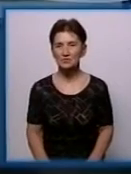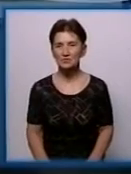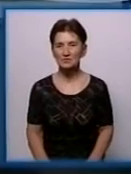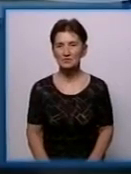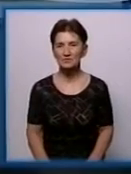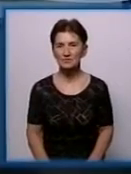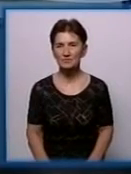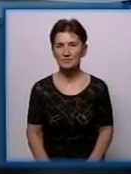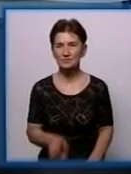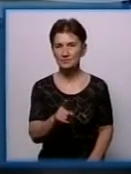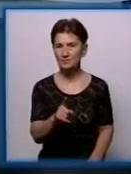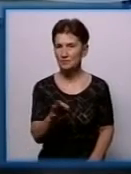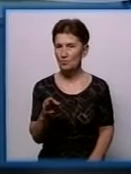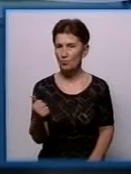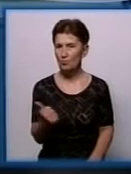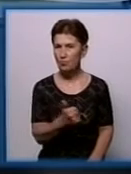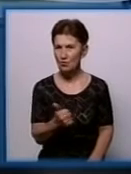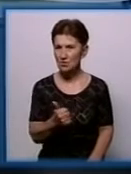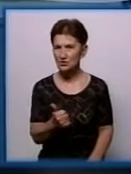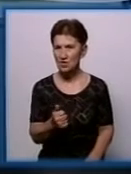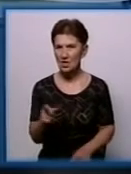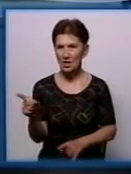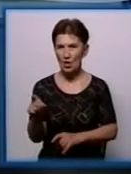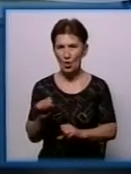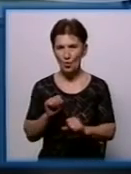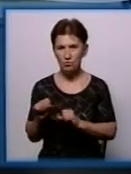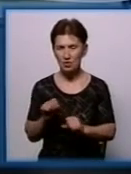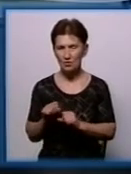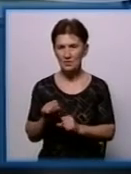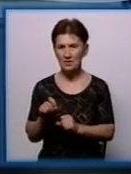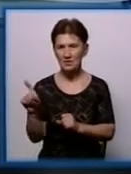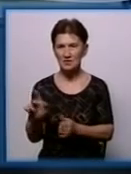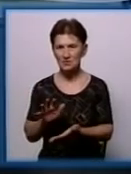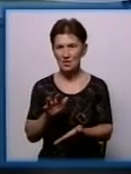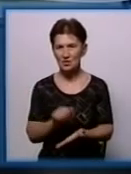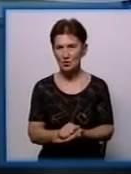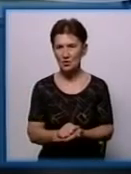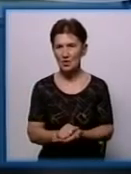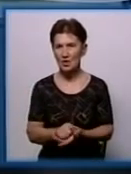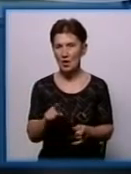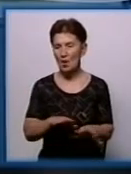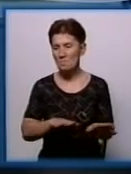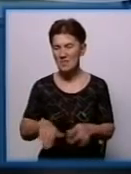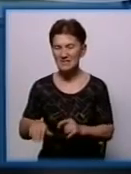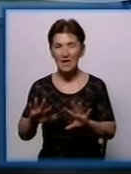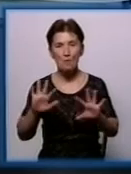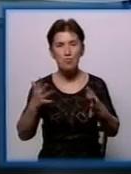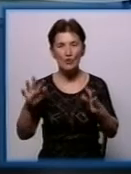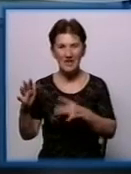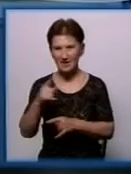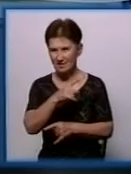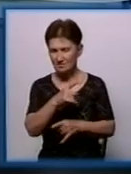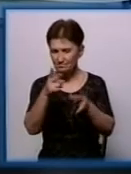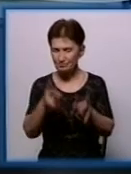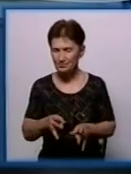По-перше, управління ДСНС зайняло жорстку позицію, власне, після подій в Одесі. Це перший висновок. І